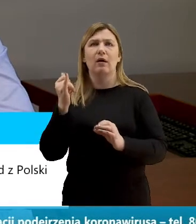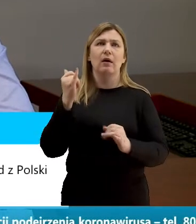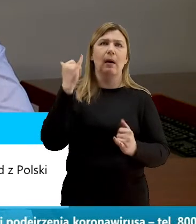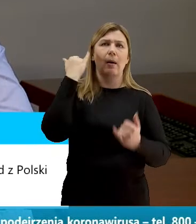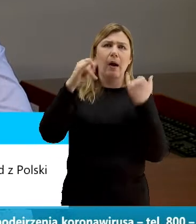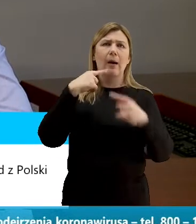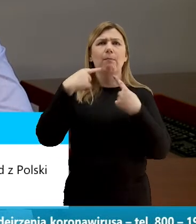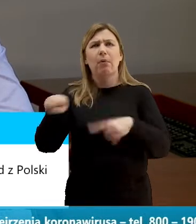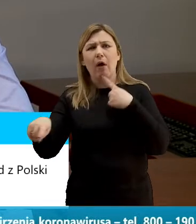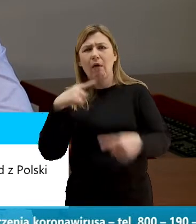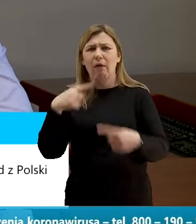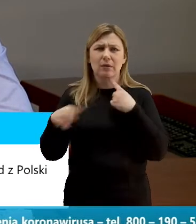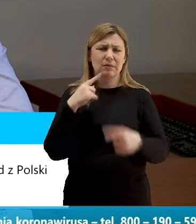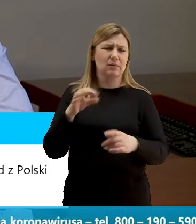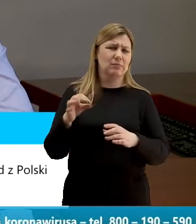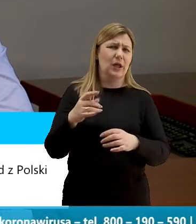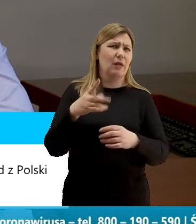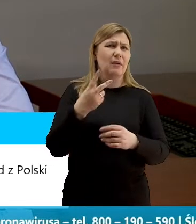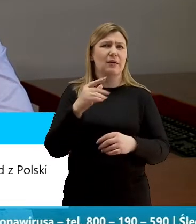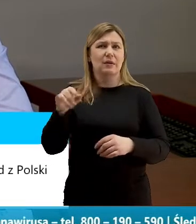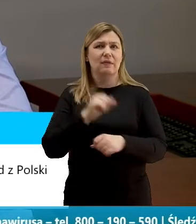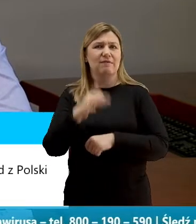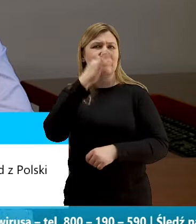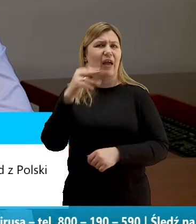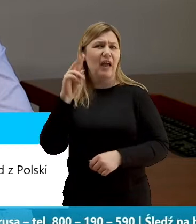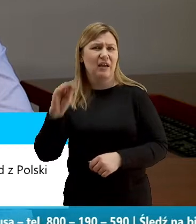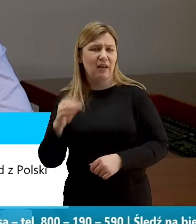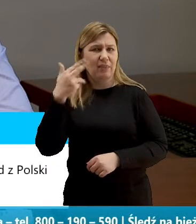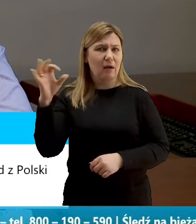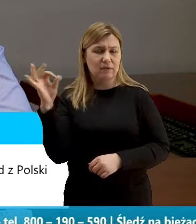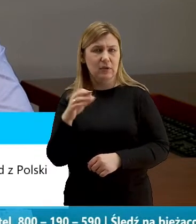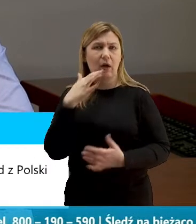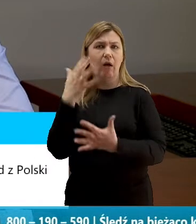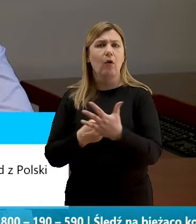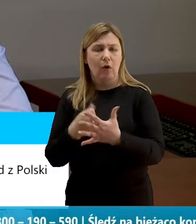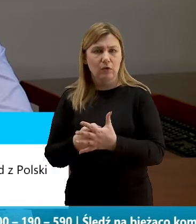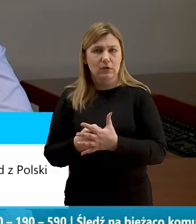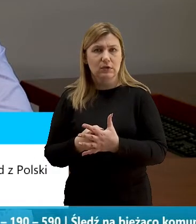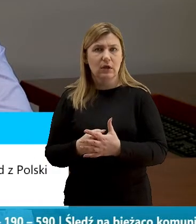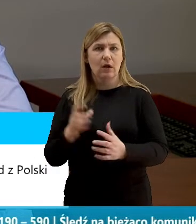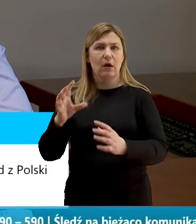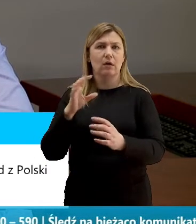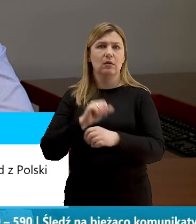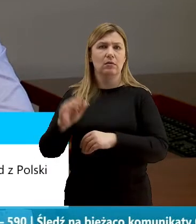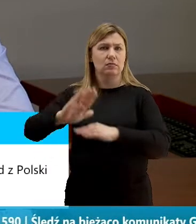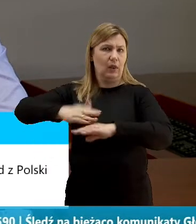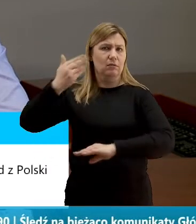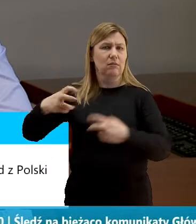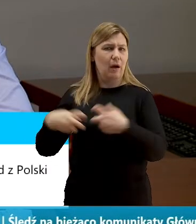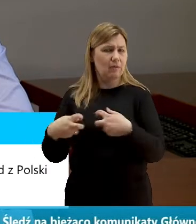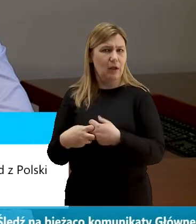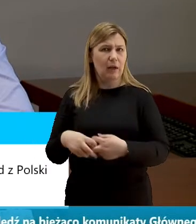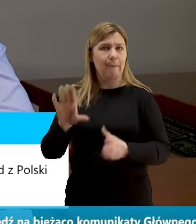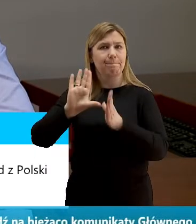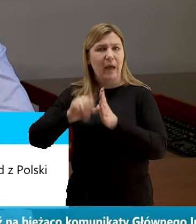czy niesprawdzonym informacjom zachęcam jeszcze raz do korzystania z komunikatorów miasta